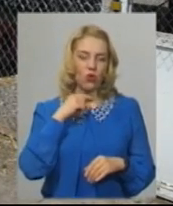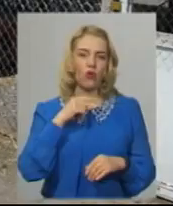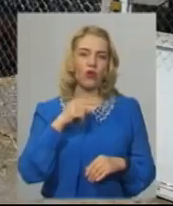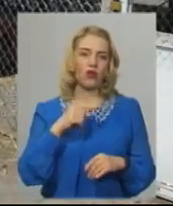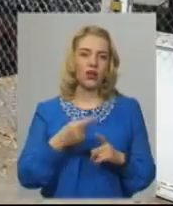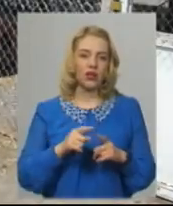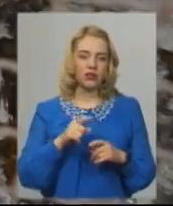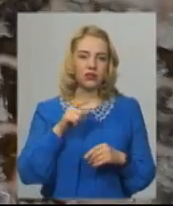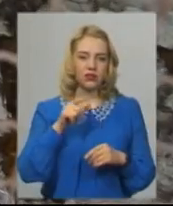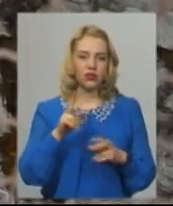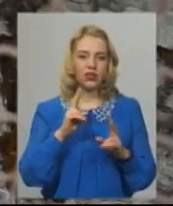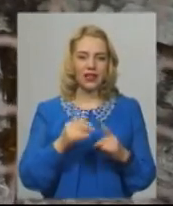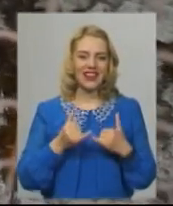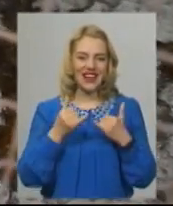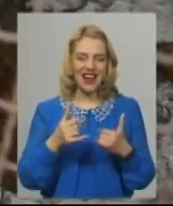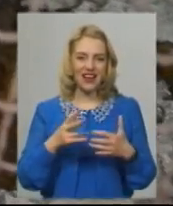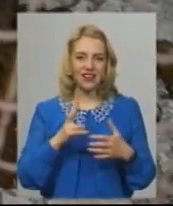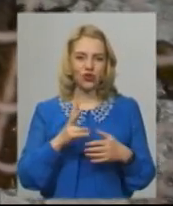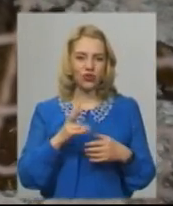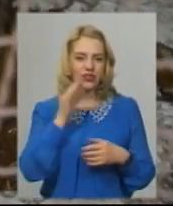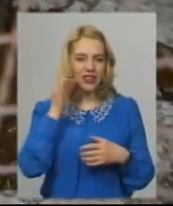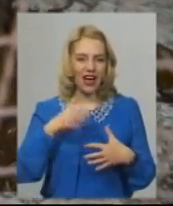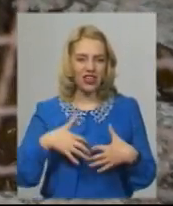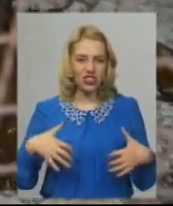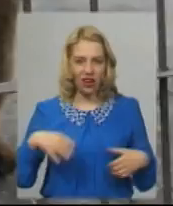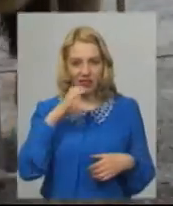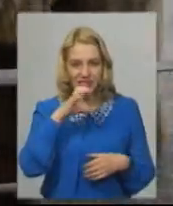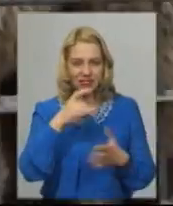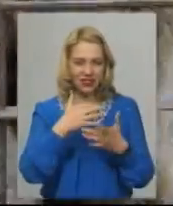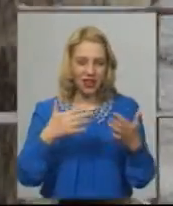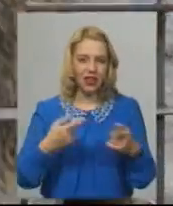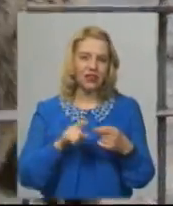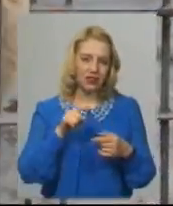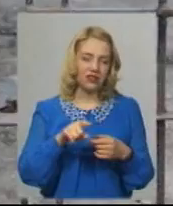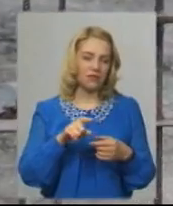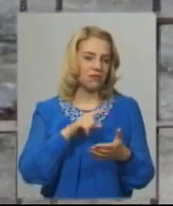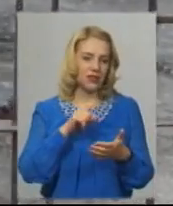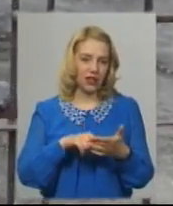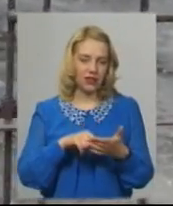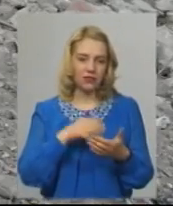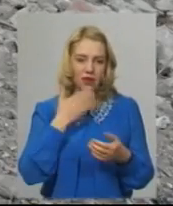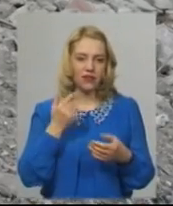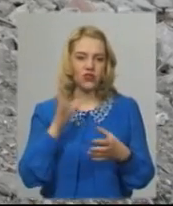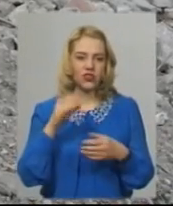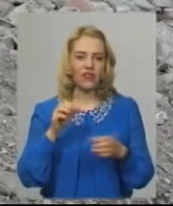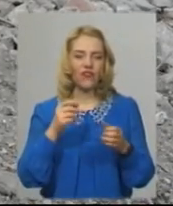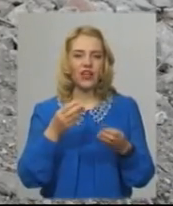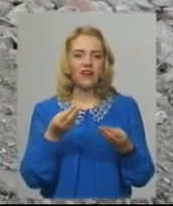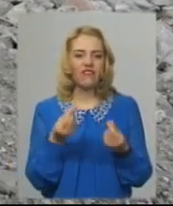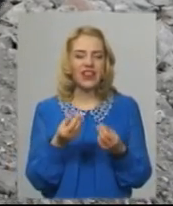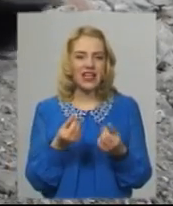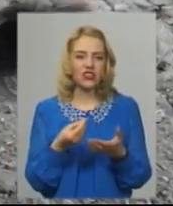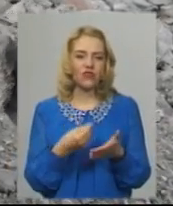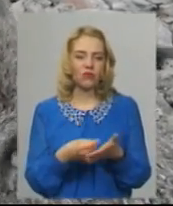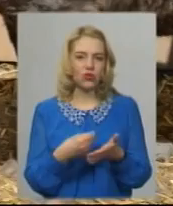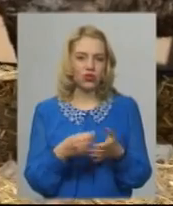бойнями. Для хижаків у нас питання не стоїть. Фінанси всі можливості були вичерпані, щоб